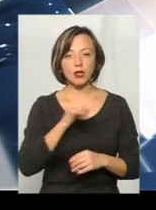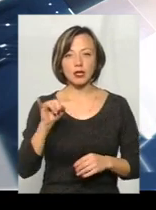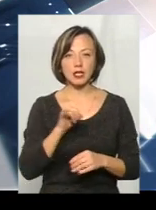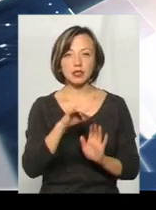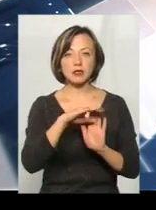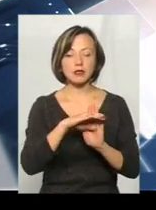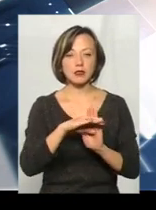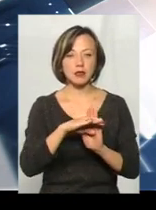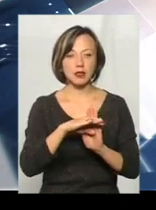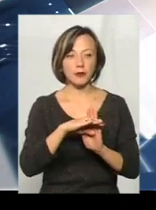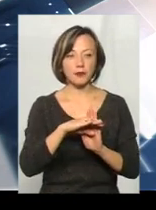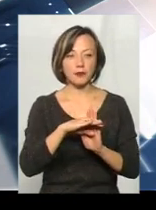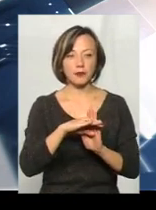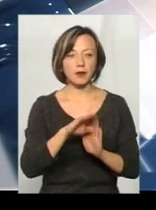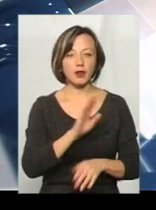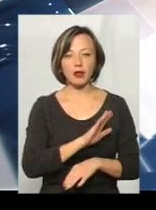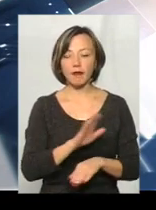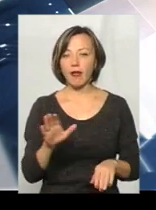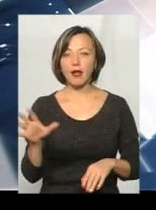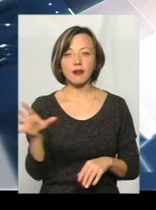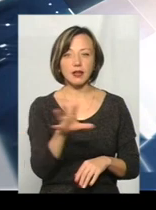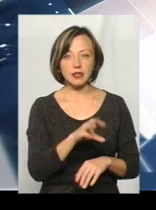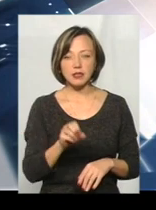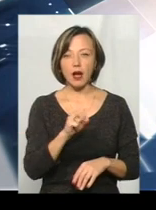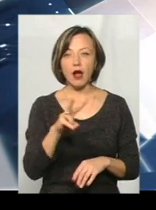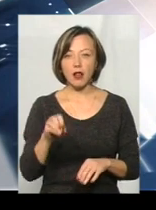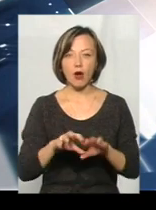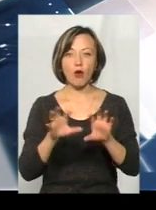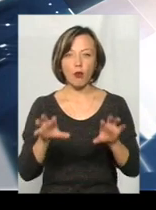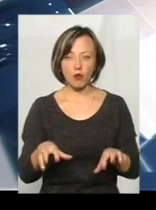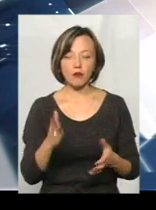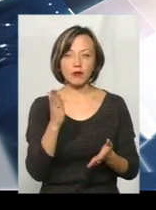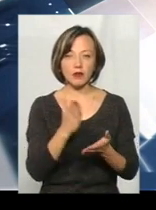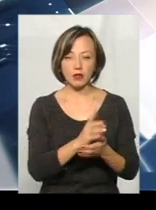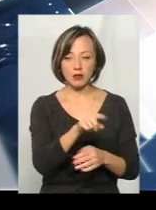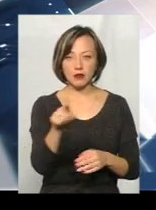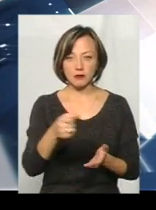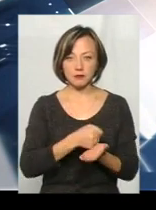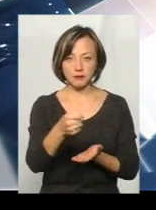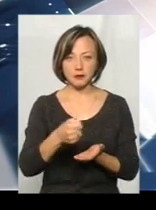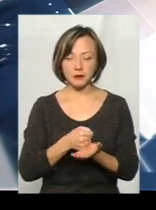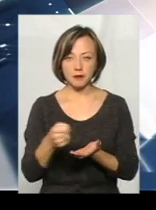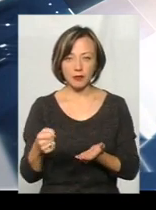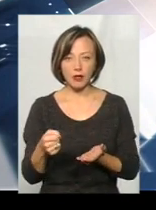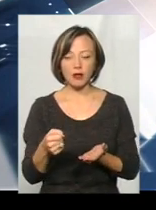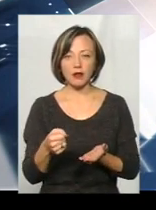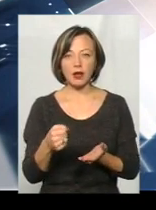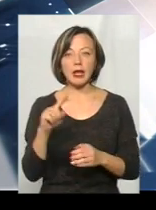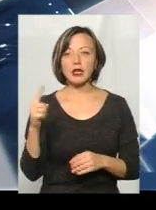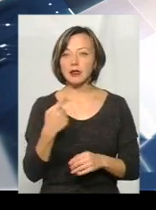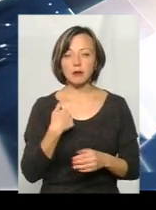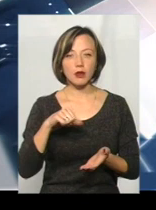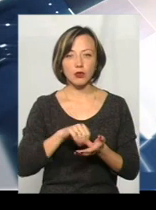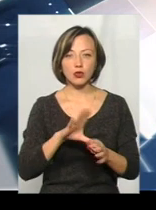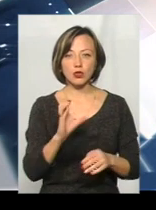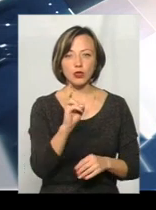не скрізь, але голови в більшості. Єдине, де ми не приймаємо участь, це в